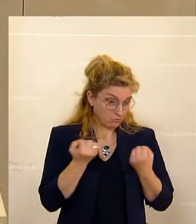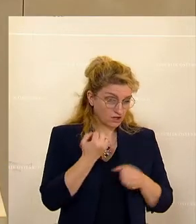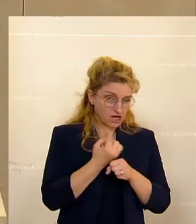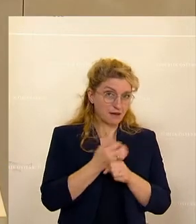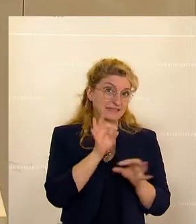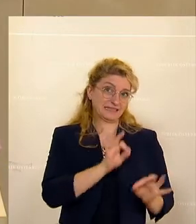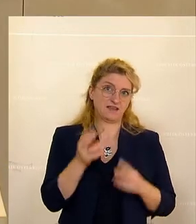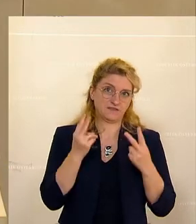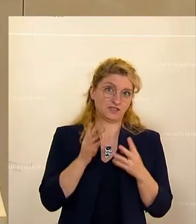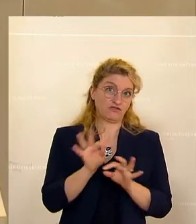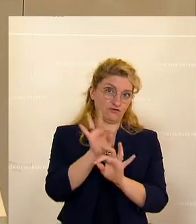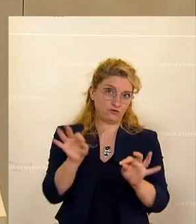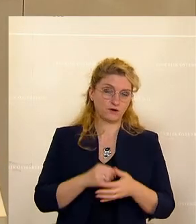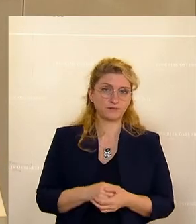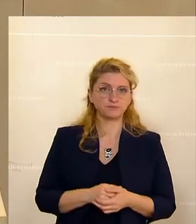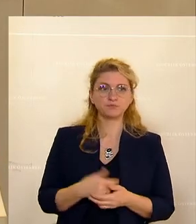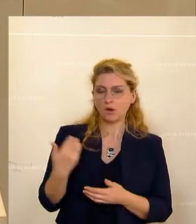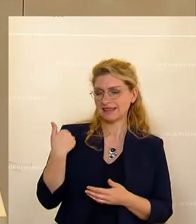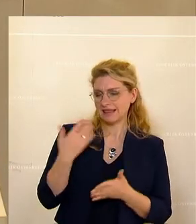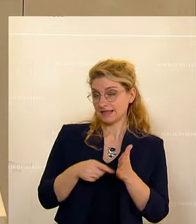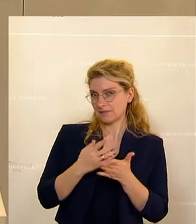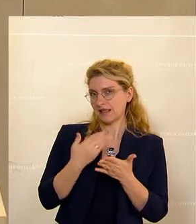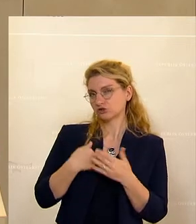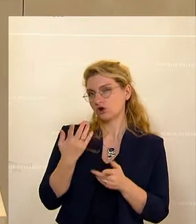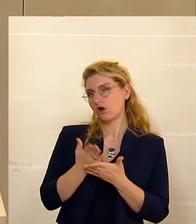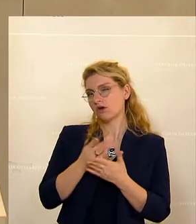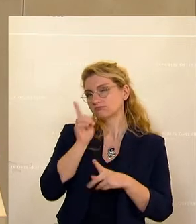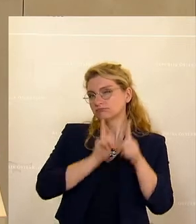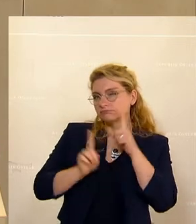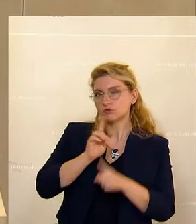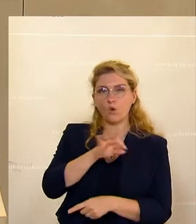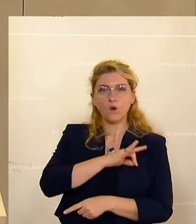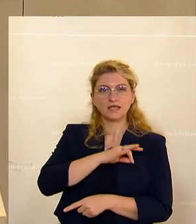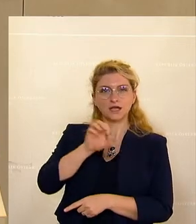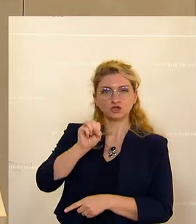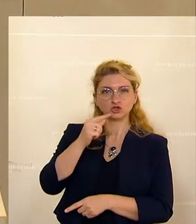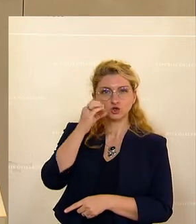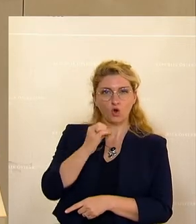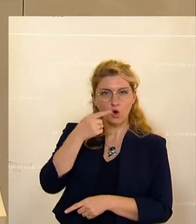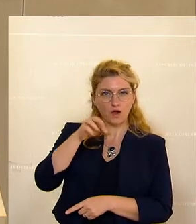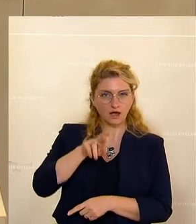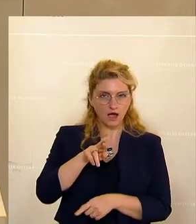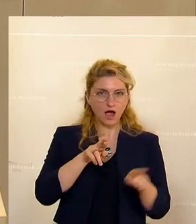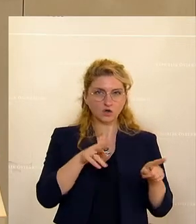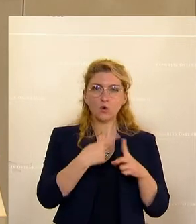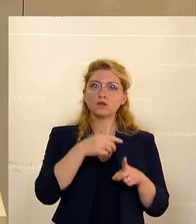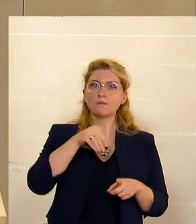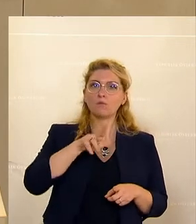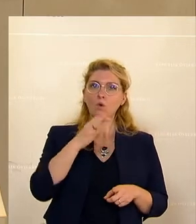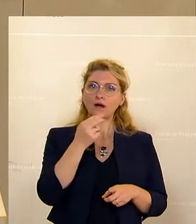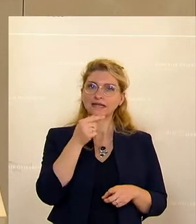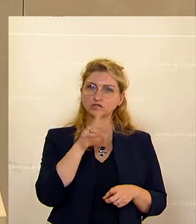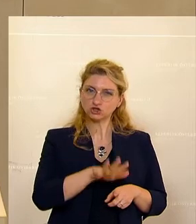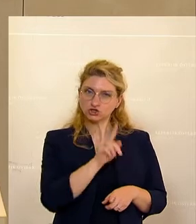habe ich das letzte Mal die Vermutung geäußert, dass Kollege Stöger und Kollege Muchitsch Eigeninteressen an den Beschluss zur